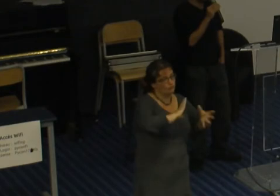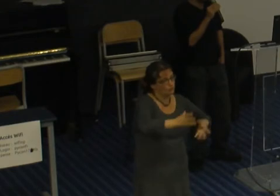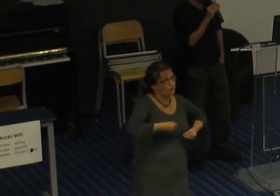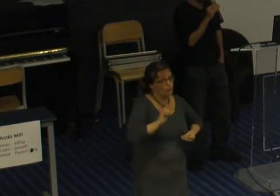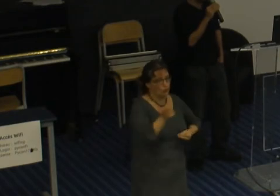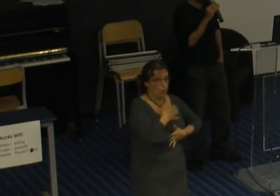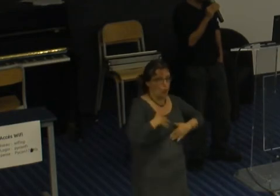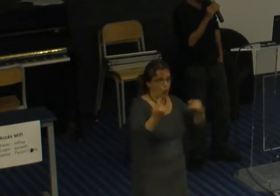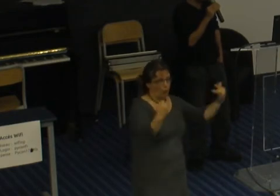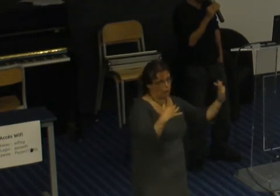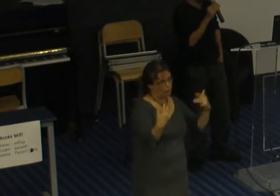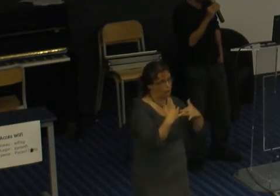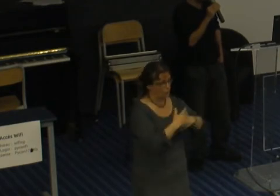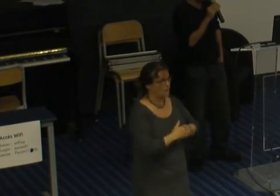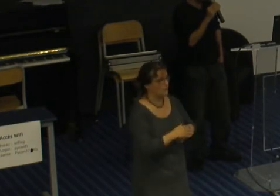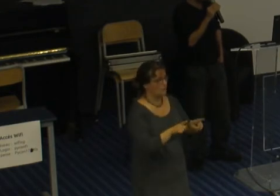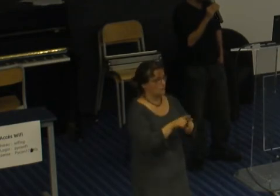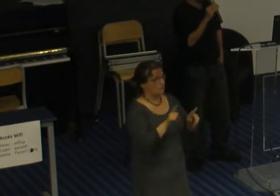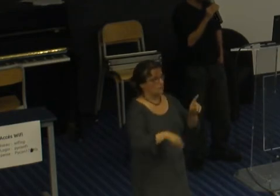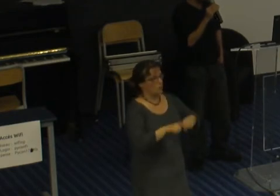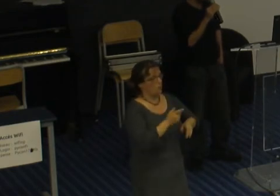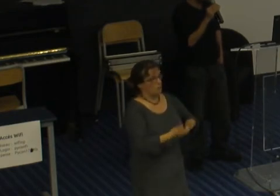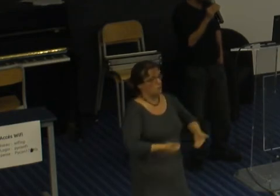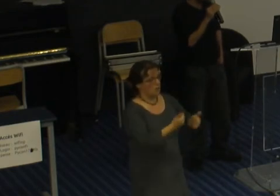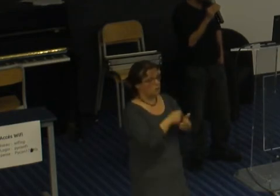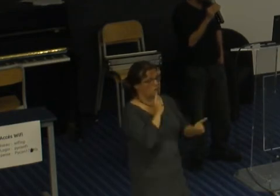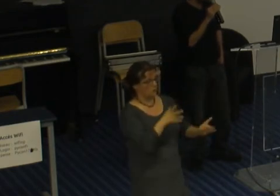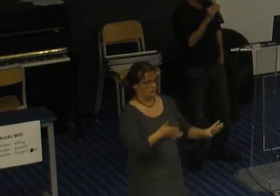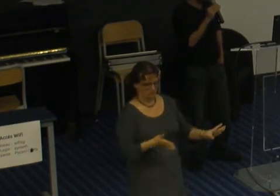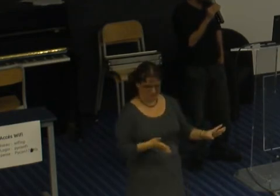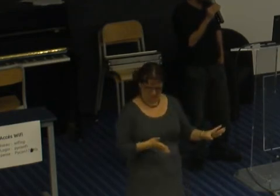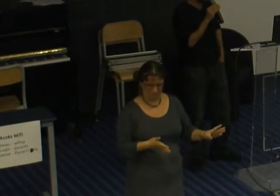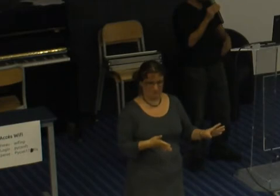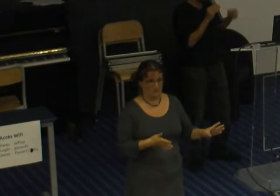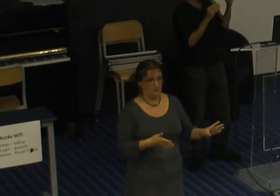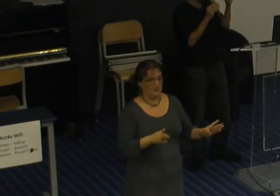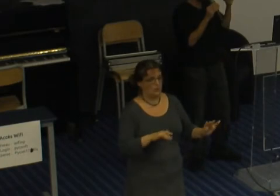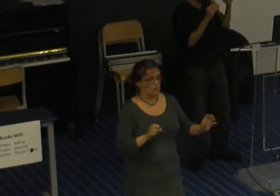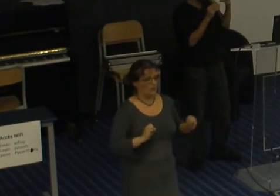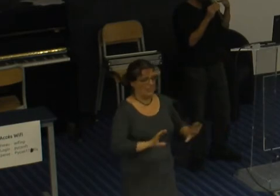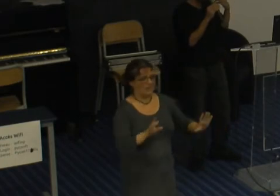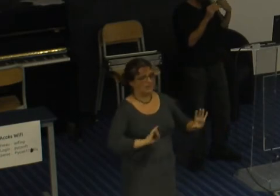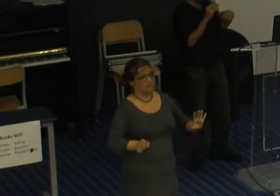situation absurde ben ne pas se taire parce qu'en fait c'est la théorie de la fenêtre brisée quand on laisse